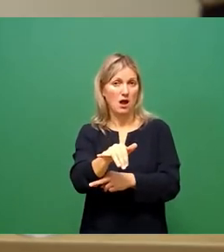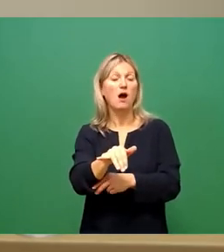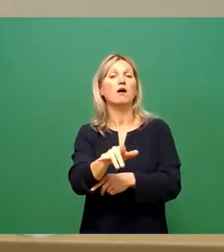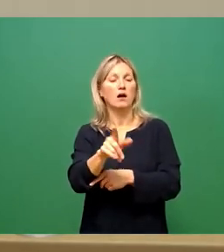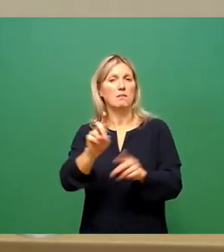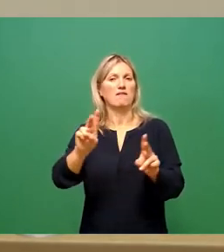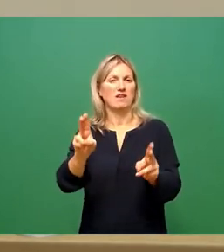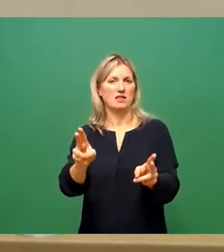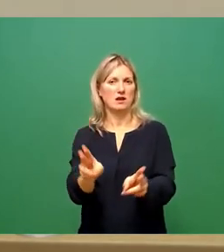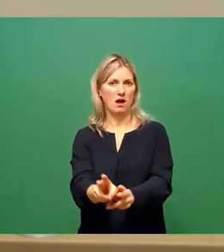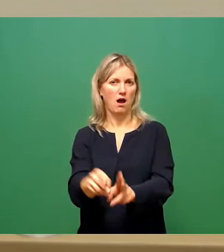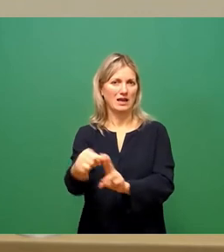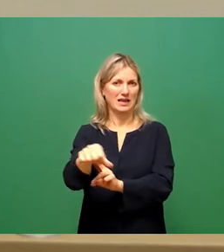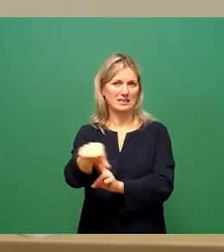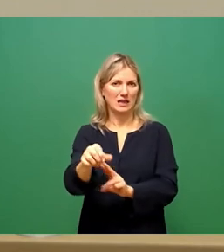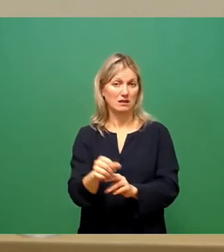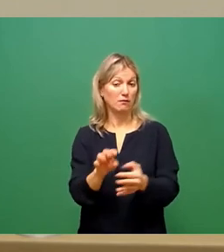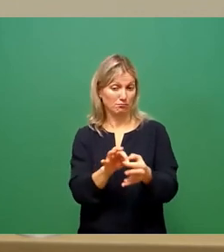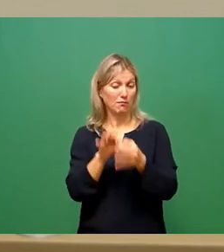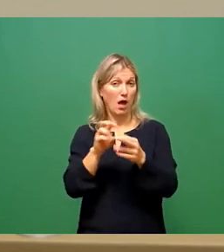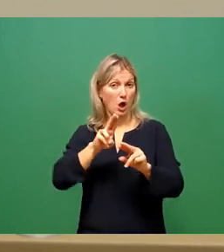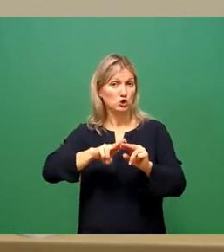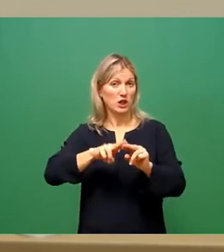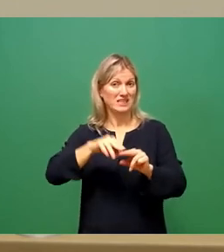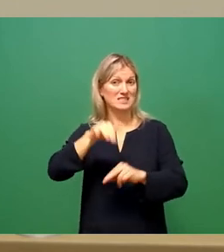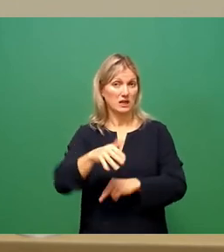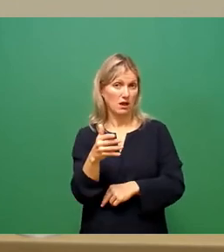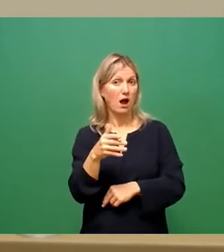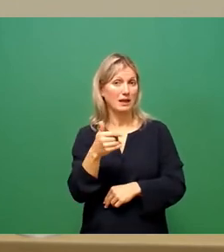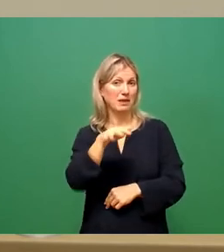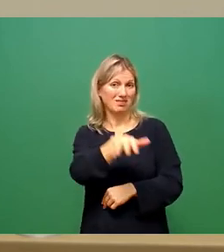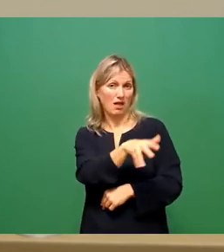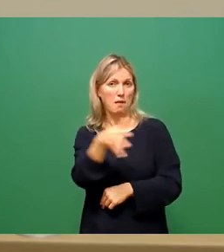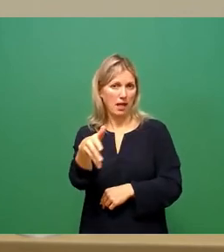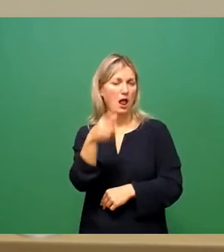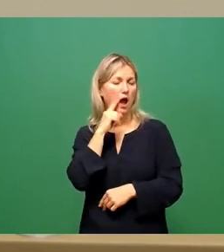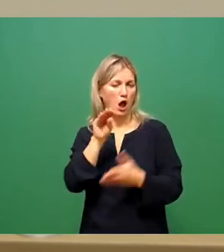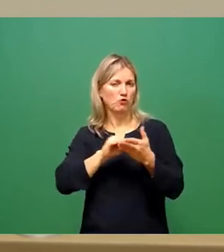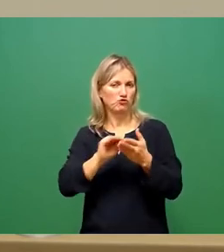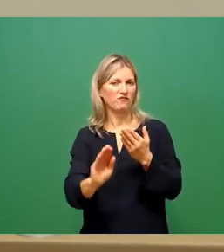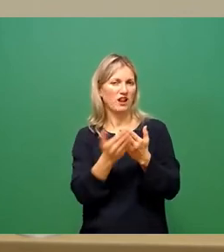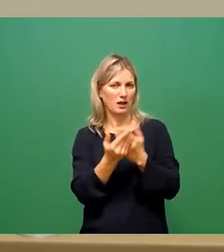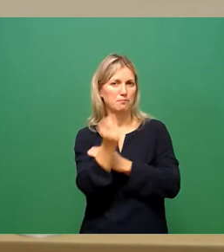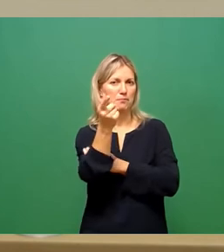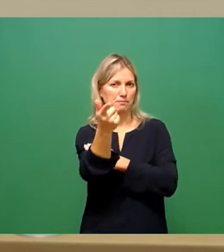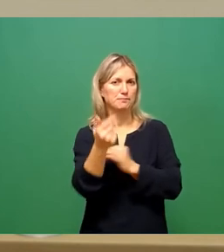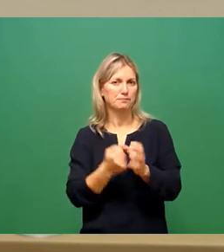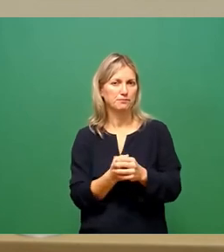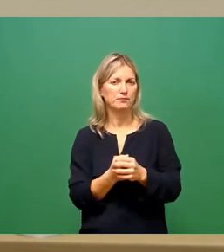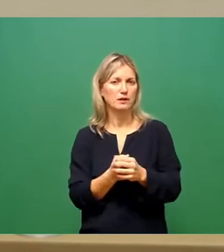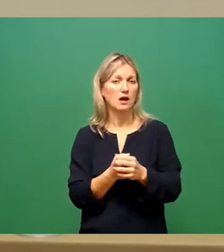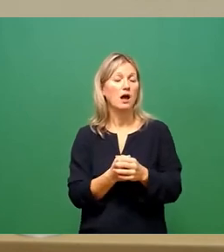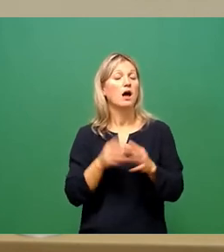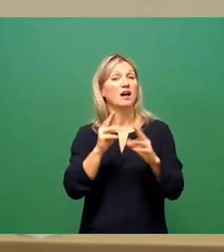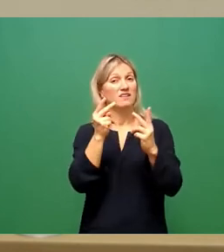Es gibt dazu noch eine Statistik in der Form einer Tabelle, die kriegen Sie schriftlich nachgereicht. Wichtig ist auch noch mal zu sagen,